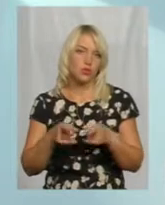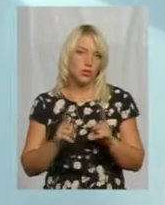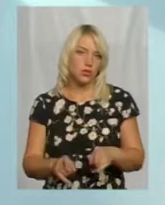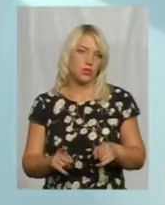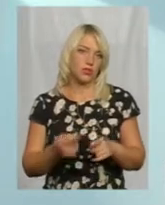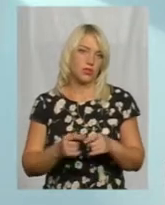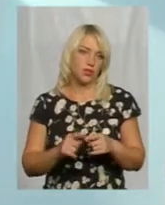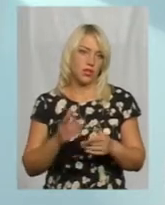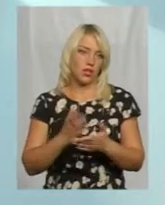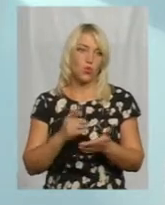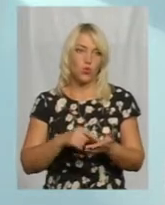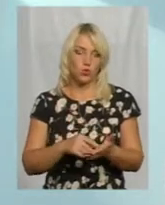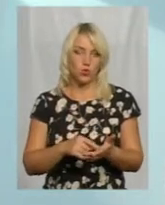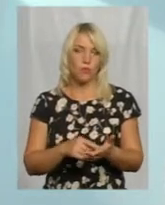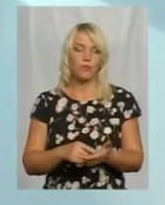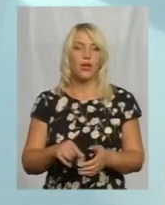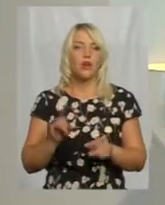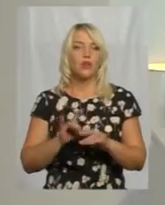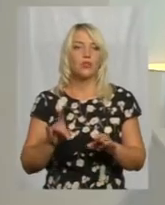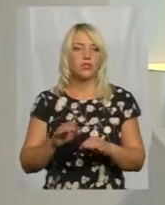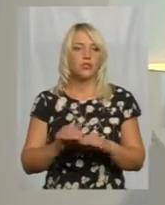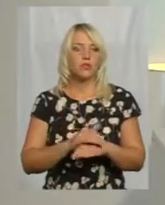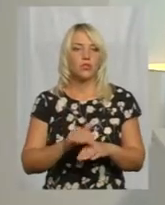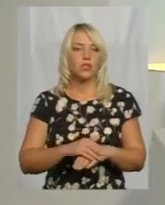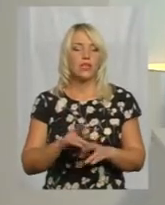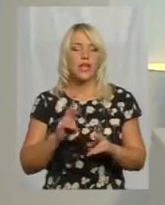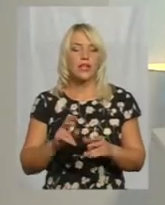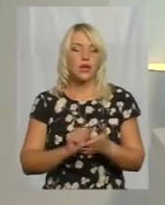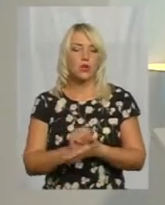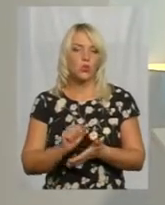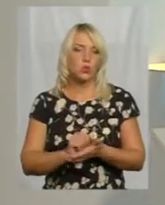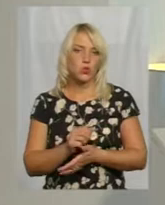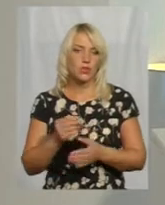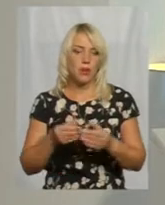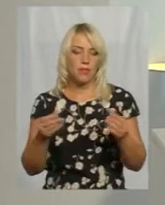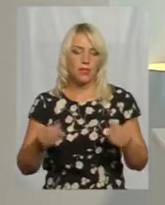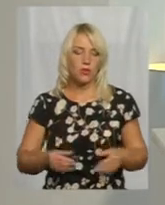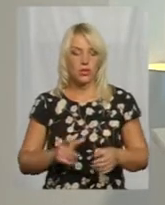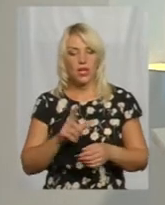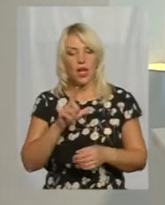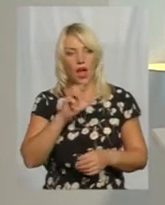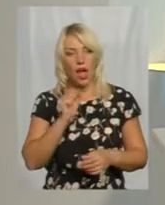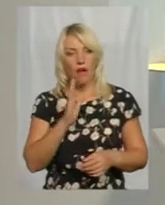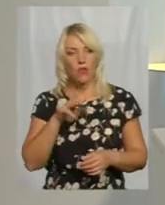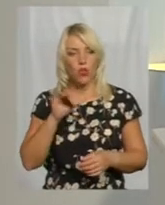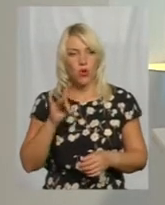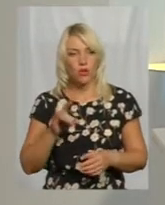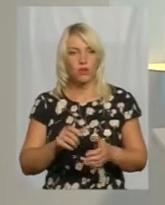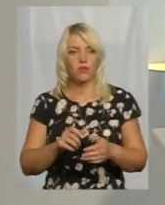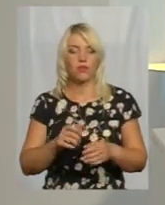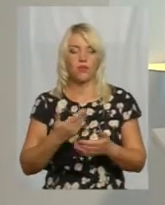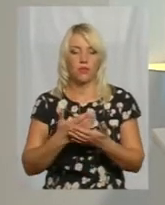це є їй доступ. А роз'ясніть, будь ласка, яким чином друкуються підручники? За авторами? От одного автора видали,